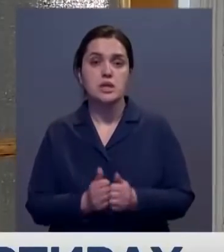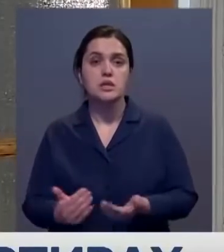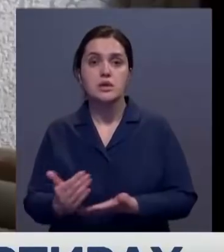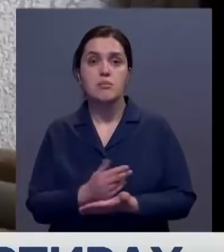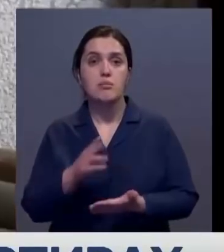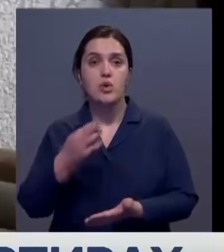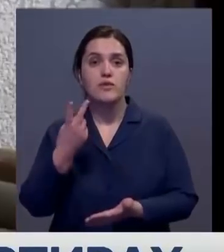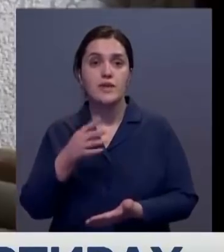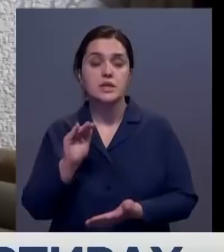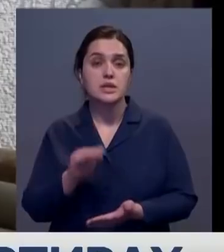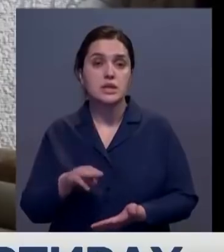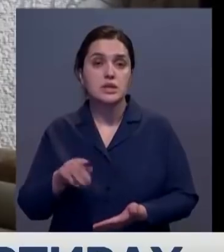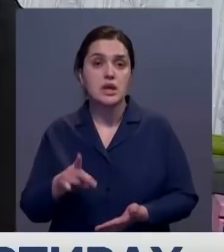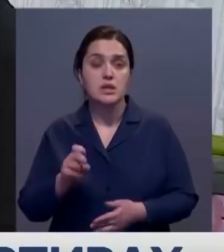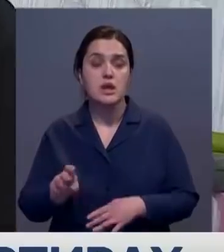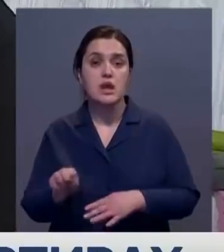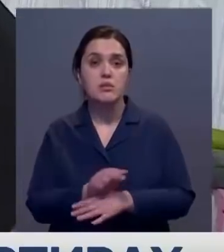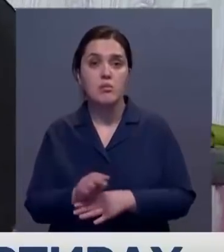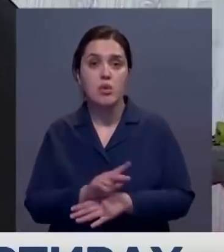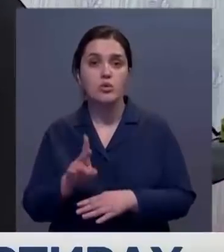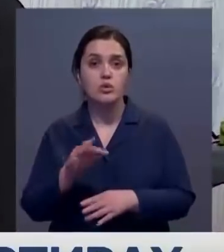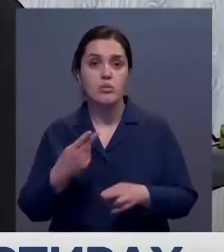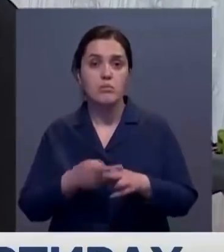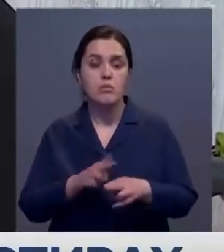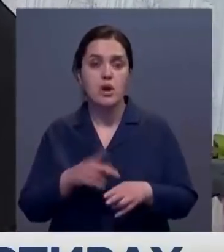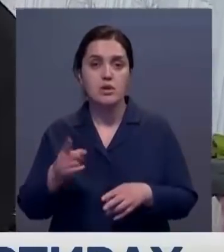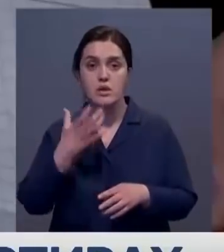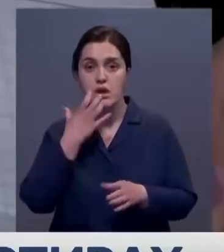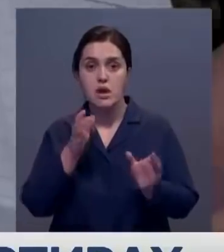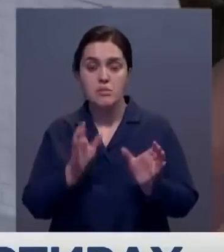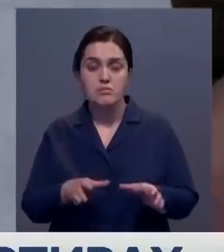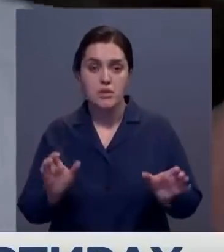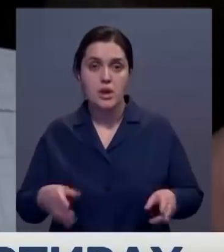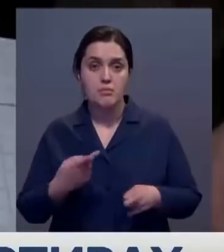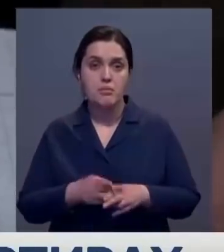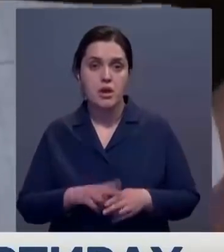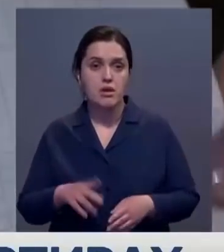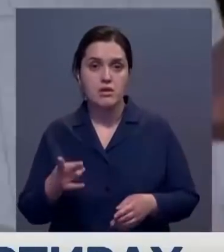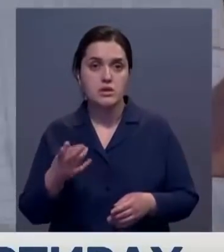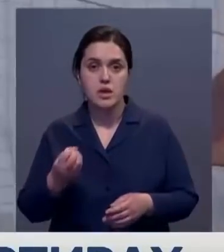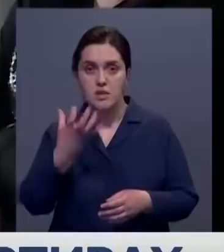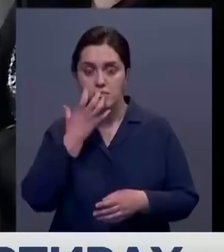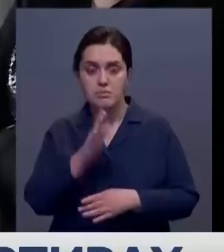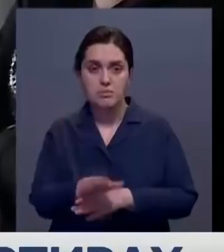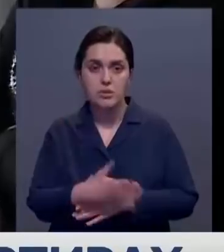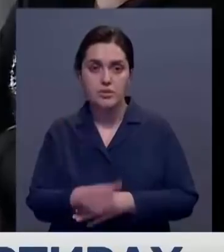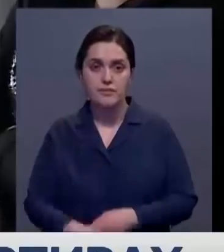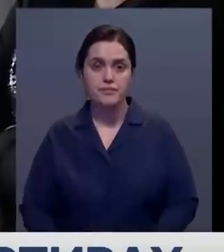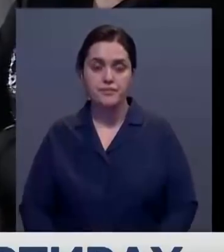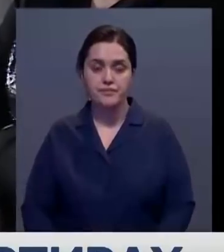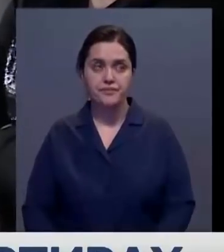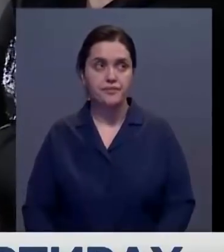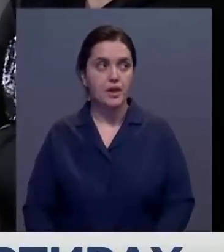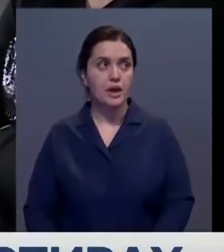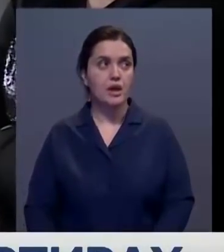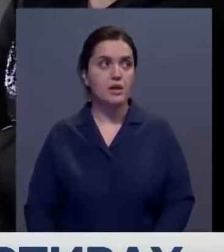тысяч тенге на ремонт теплосети. Но с последовавшим за ним отопительным сезоном жилище так и не потеплело. Я считаю, что в